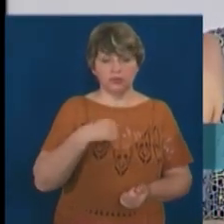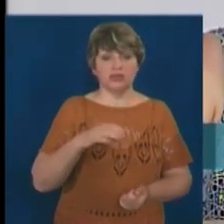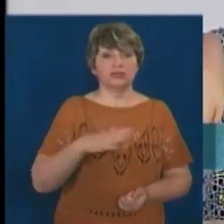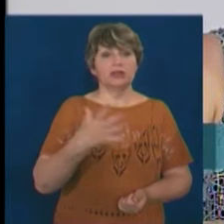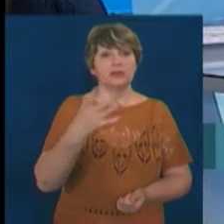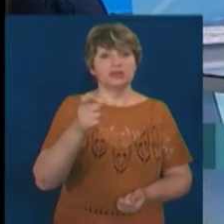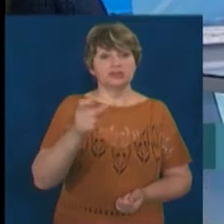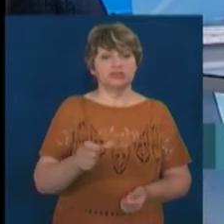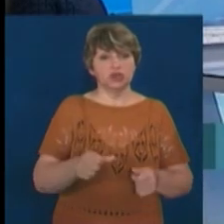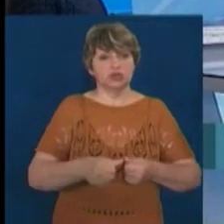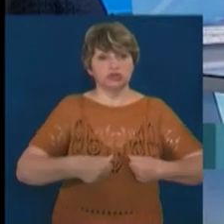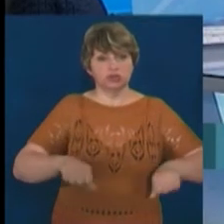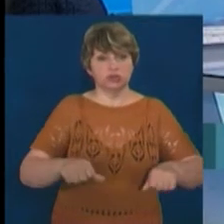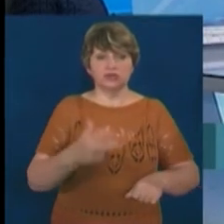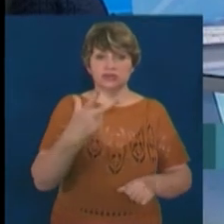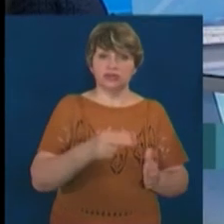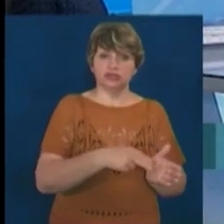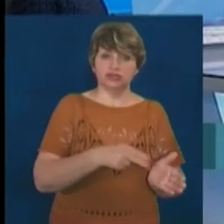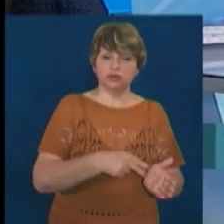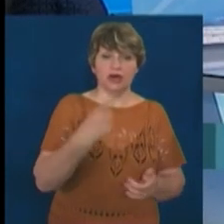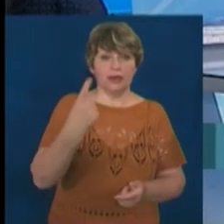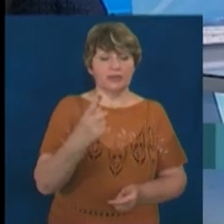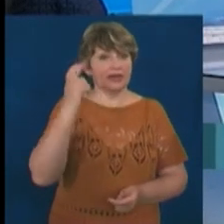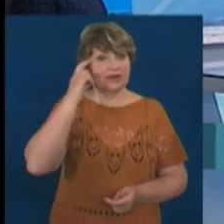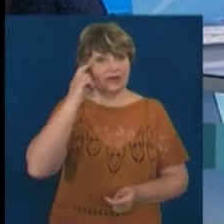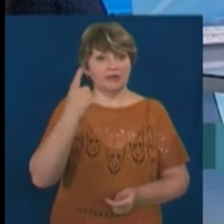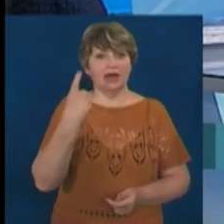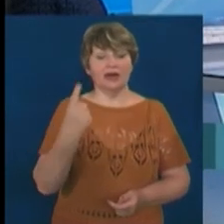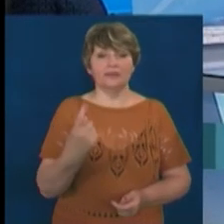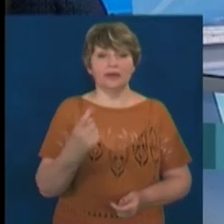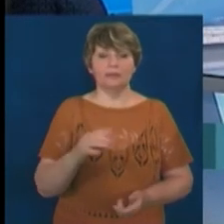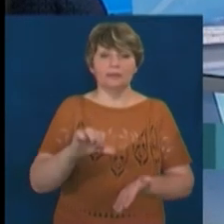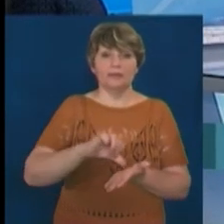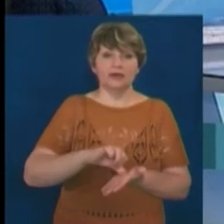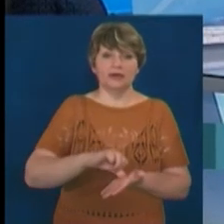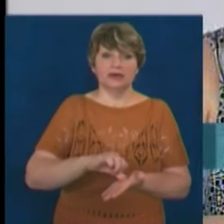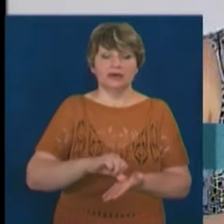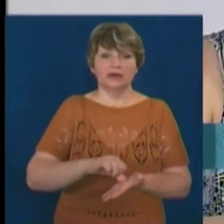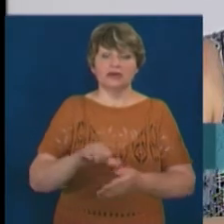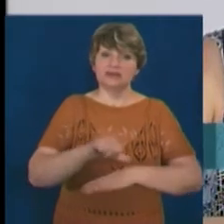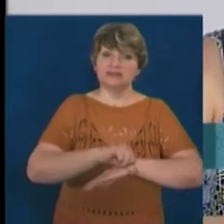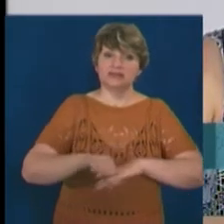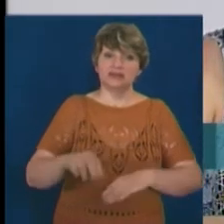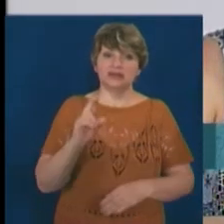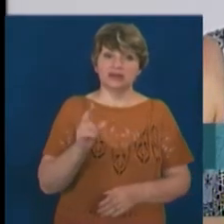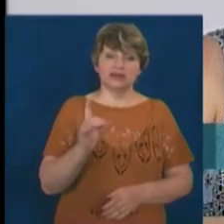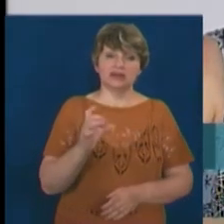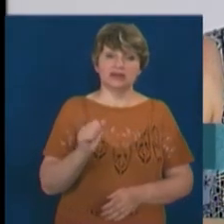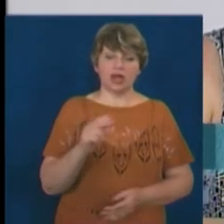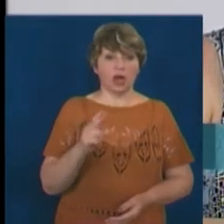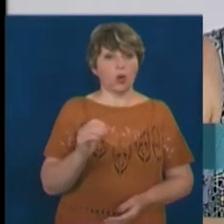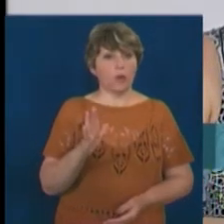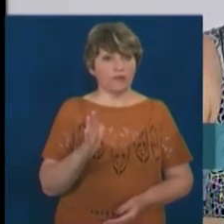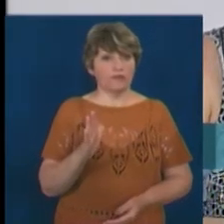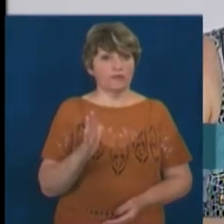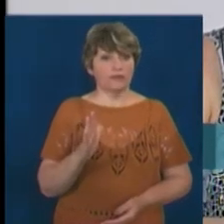жюрі і троє з Черкас, одна з Києва і одна ще представниця з Кракова. Хоча вона сама черкащанка, але вже досить довго